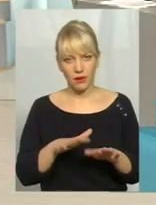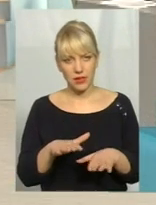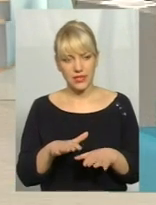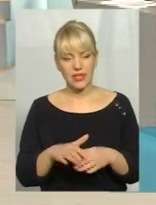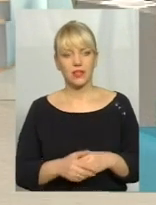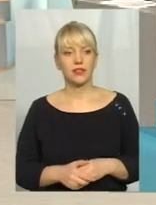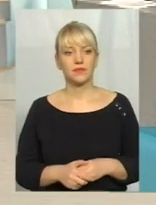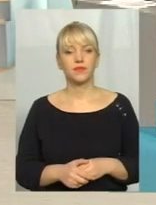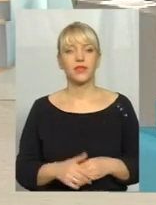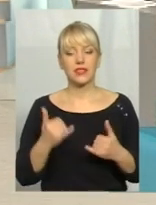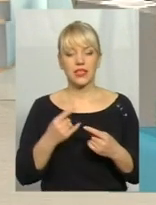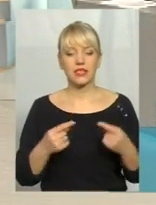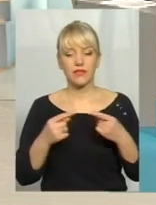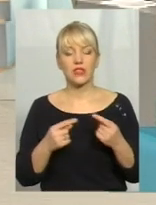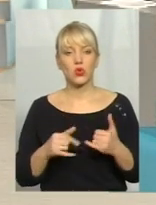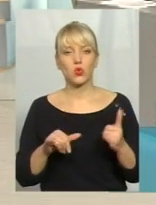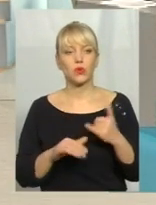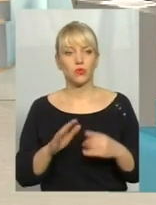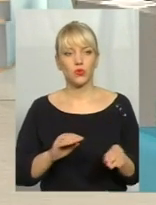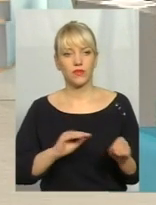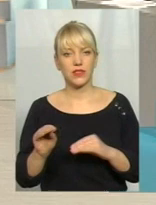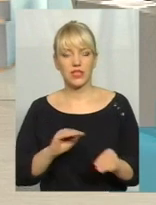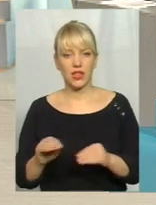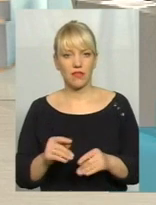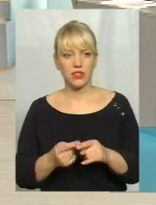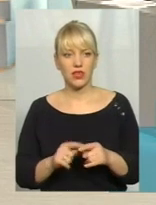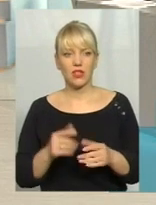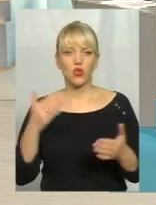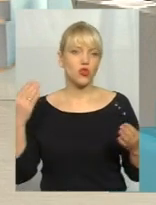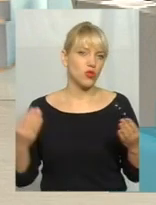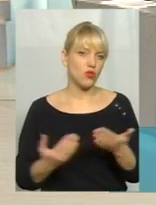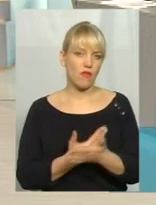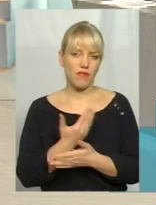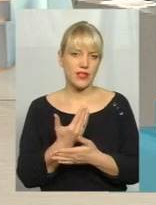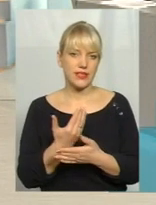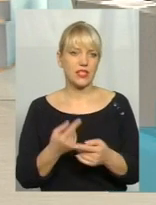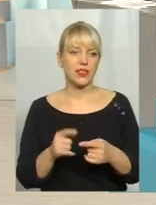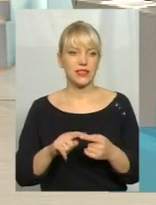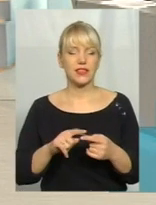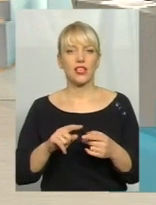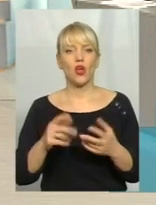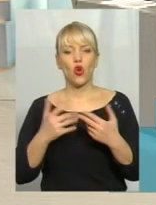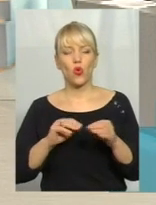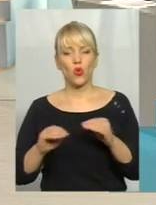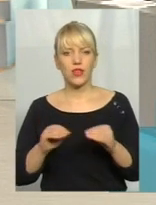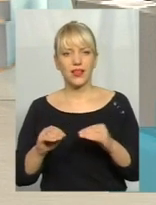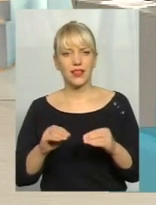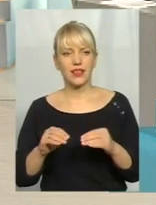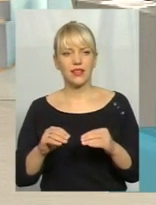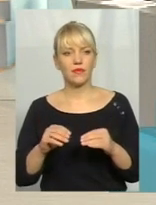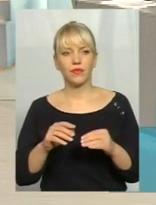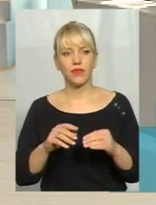Чи ні? Ми зараз визначаємо, в яких місцях будуть встановлені дані контейнери. То є абсолютно інновація, тому що вони, такі контейнери на сьогоднішній день